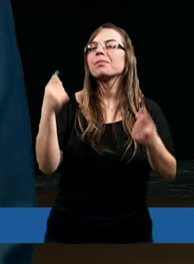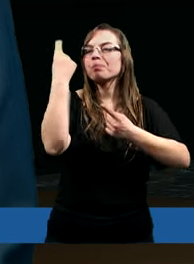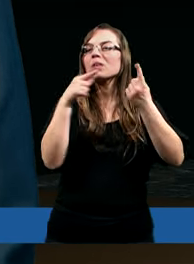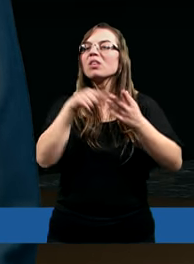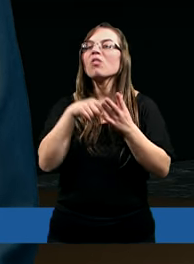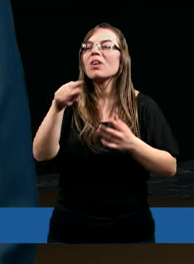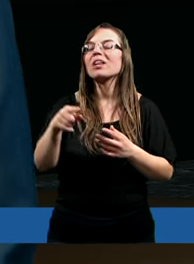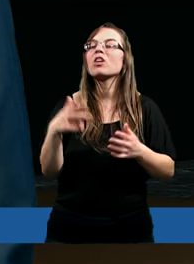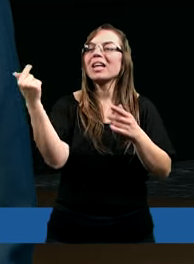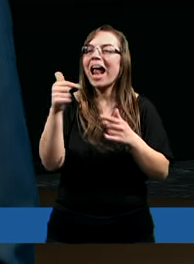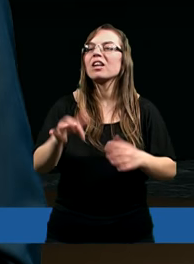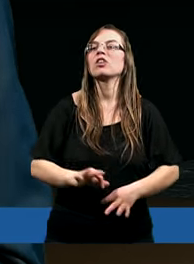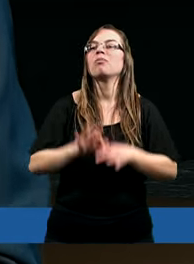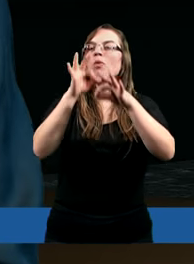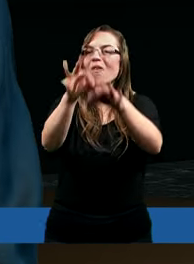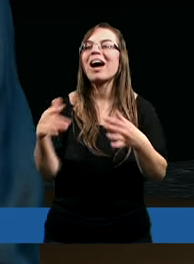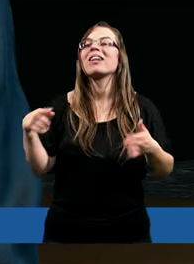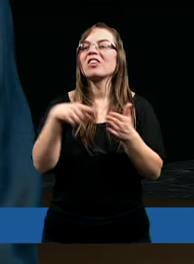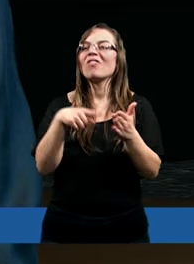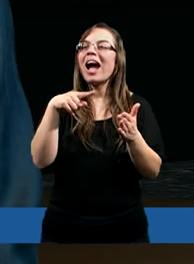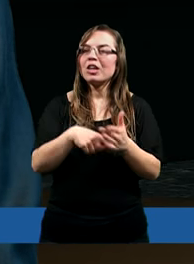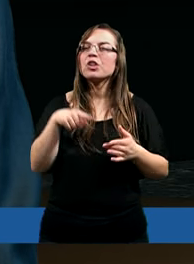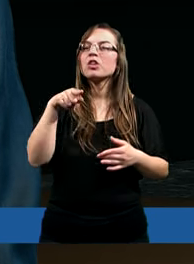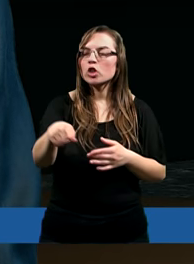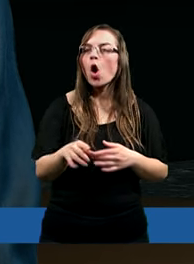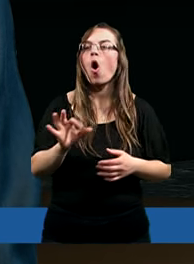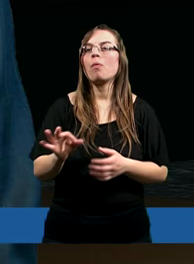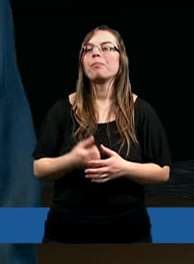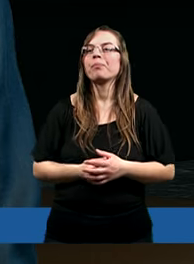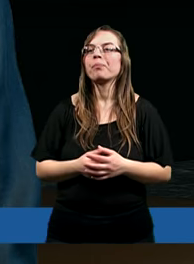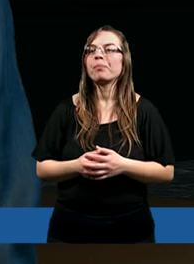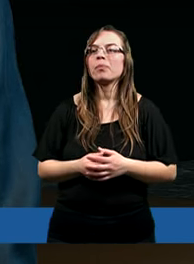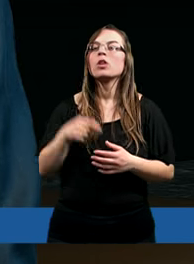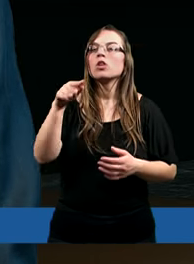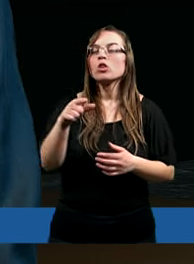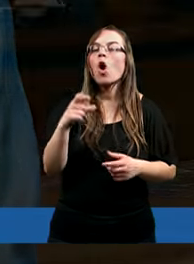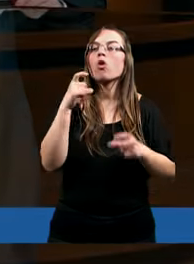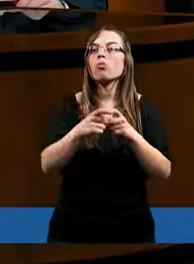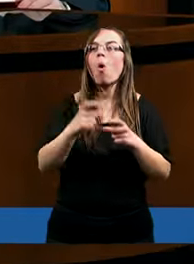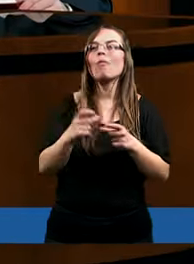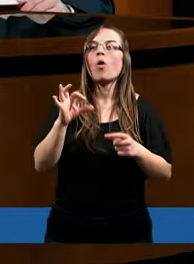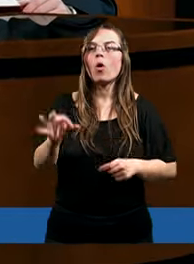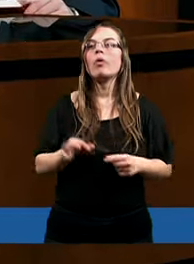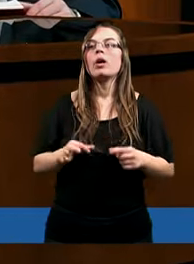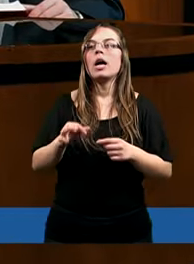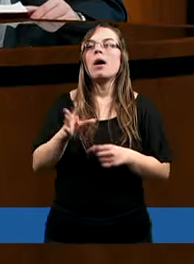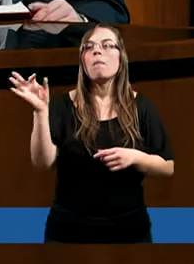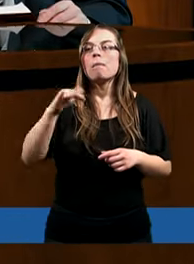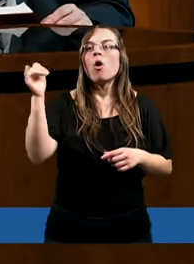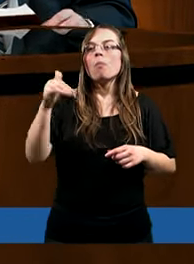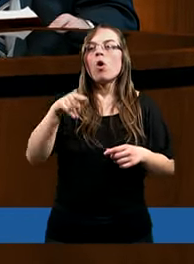uznał, że tu należy wprowadzić właśnie to słowo, co